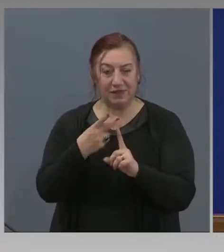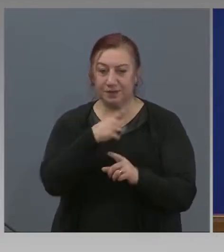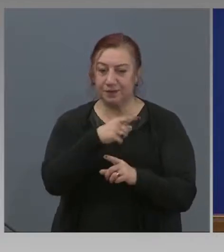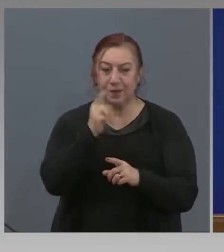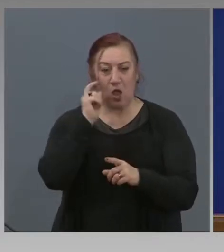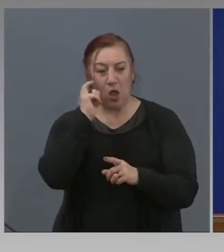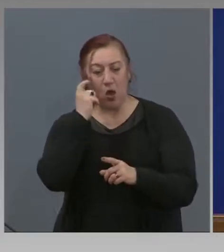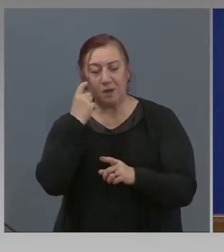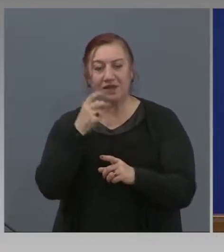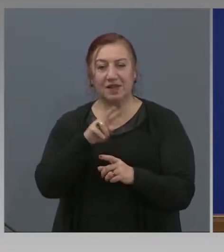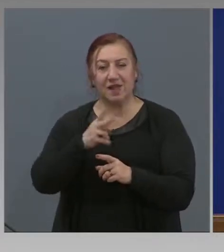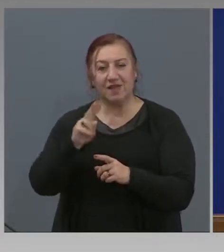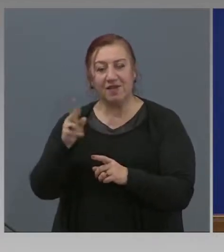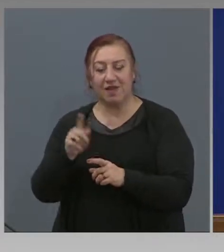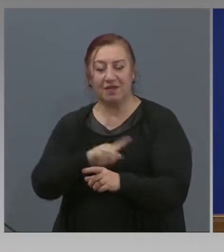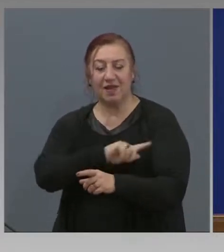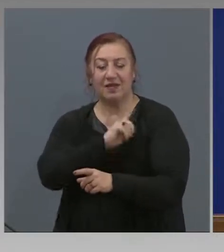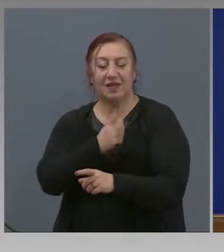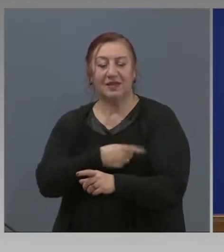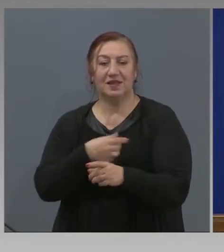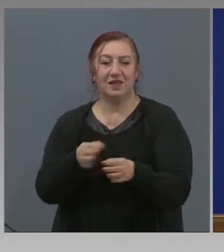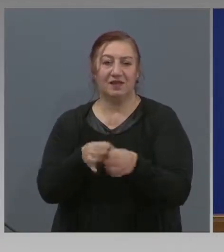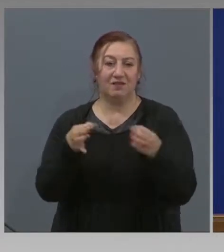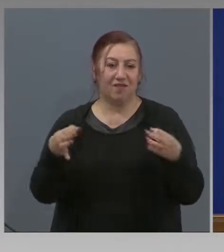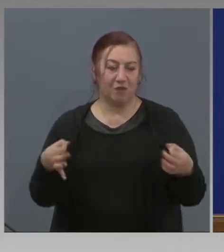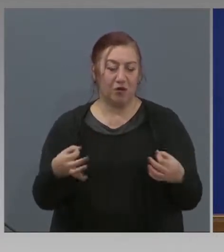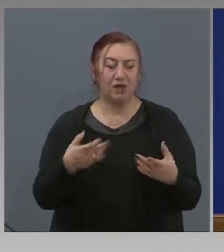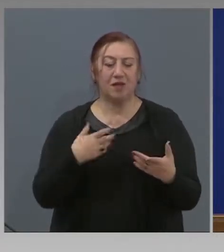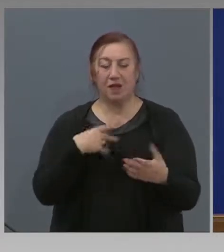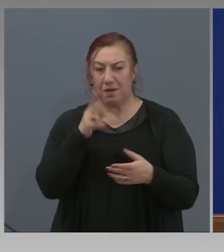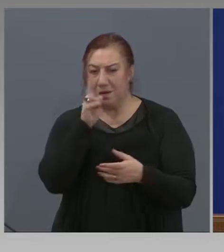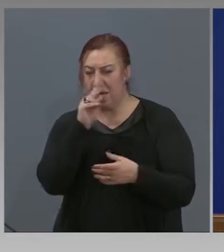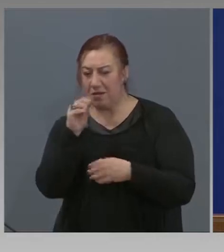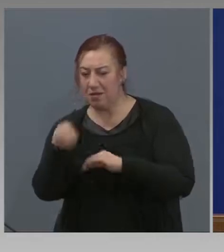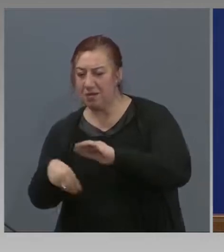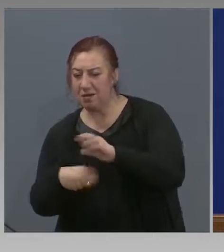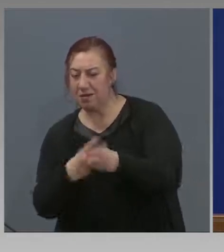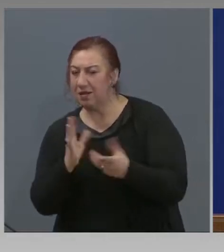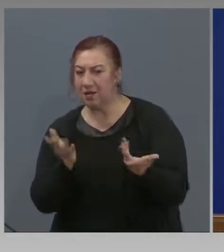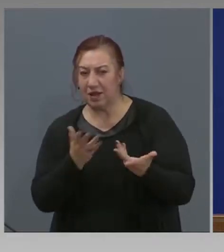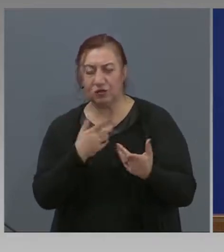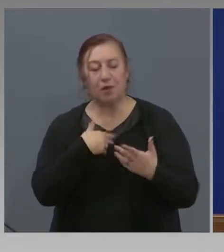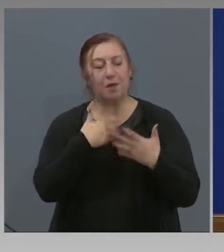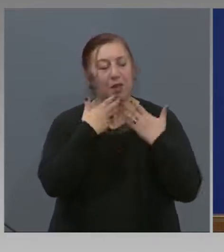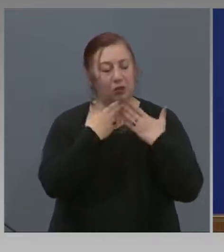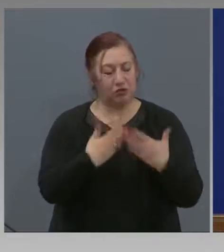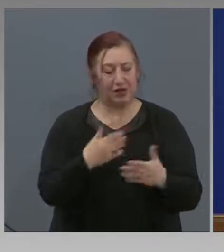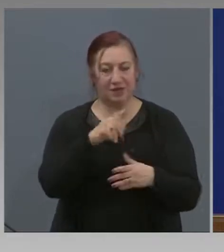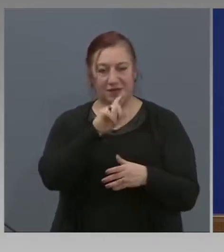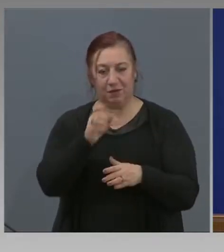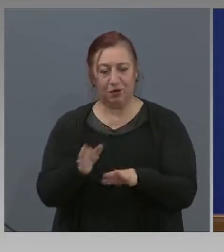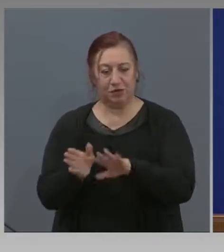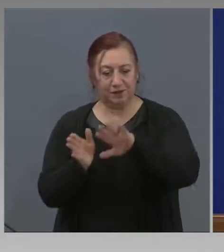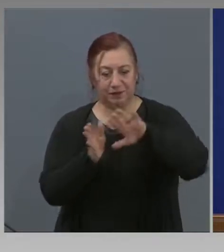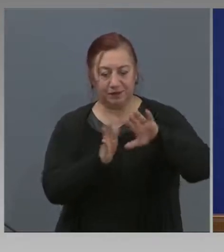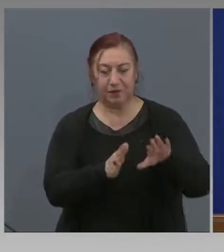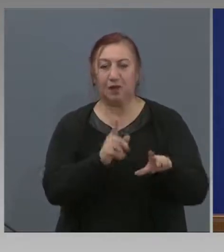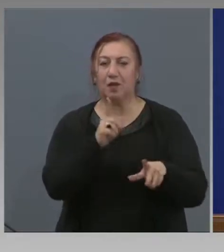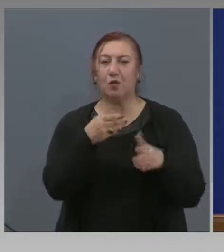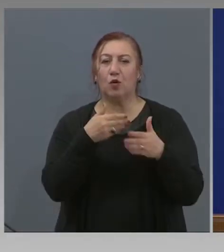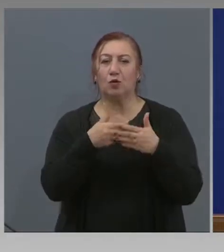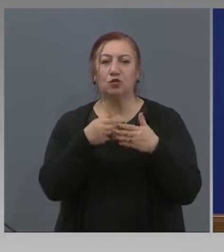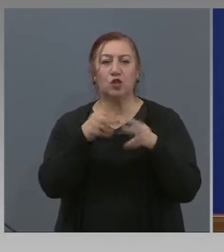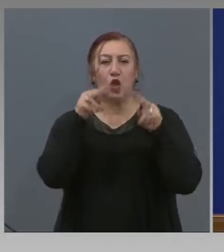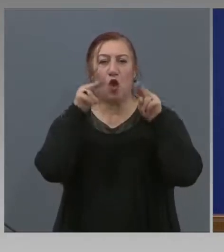контрола и мерките по пазара за вентуална спекула по Благодаря за въпроса. Първо по отношение на контрола за